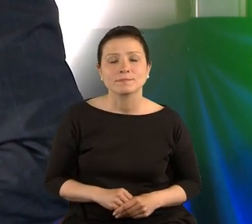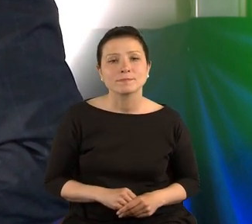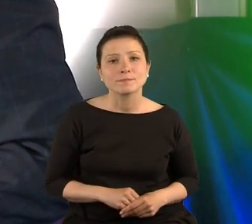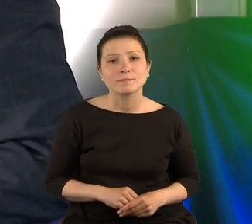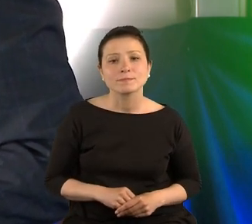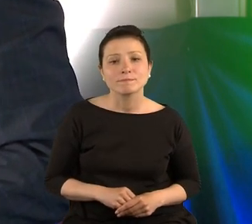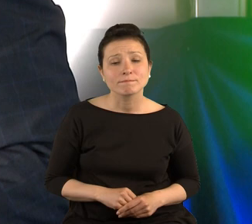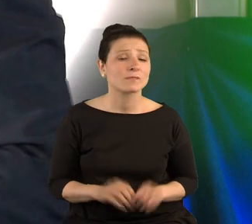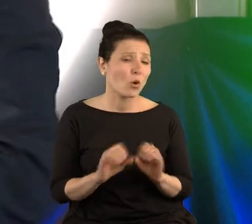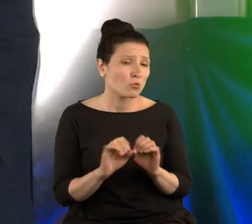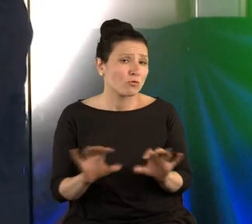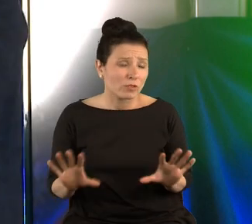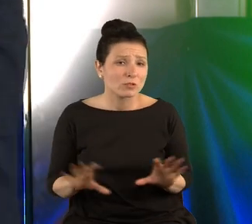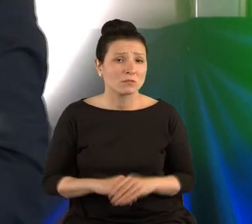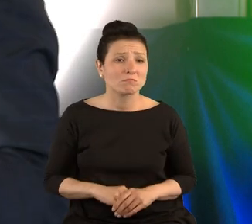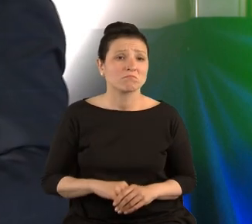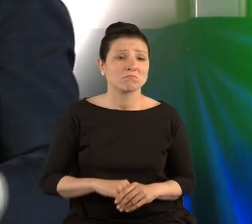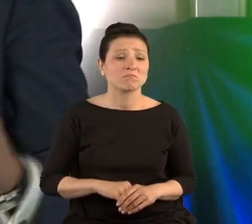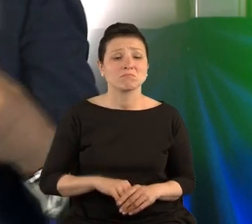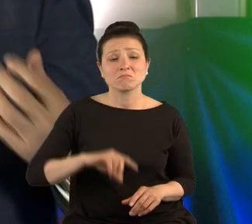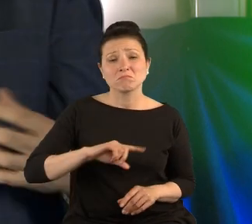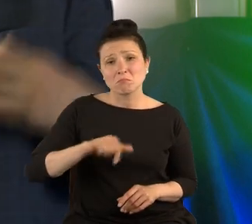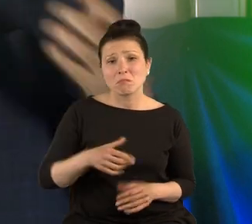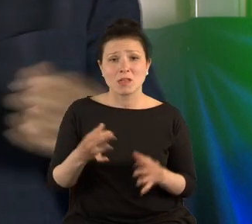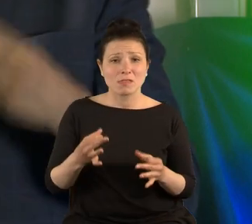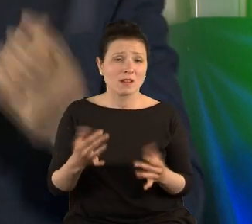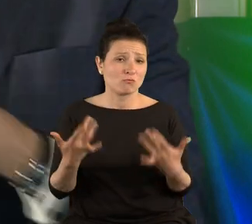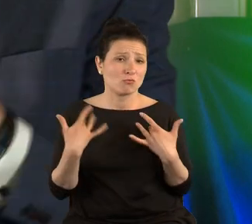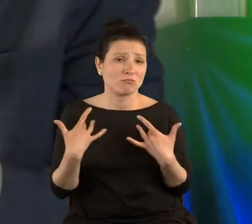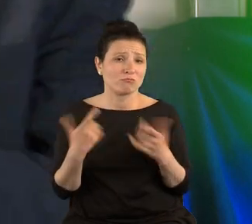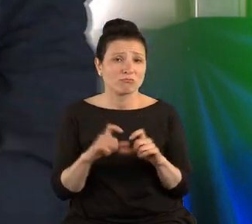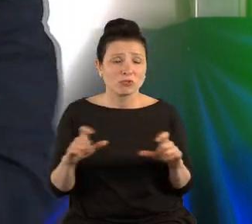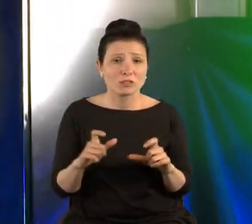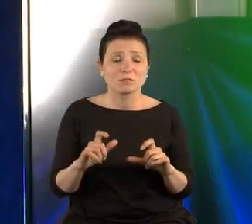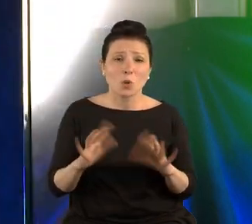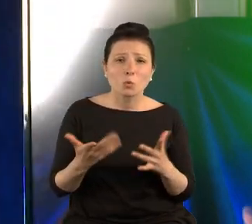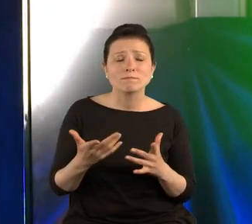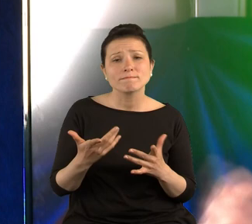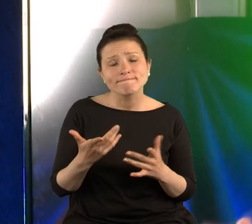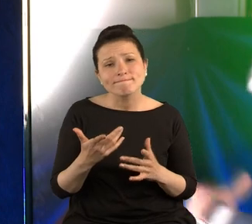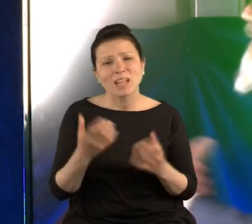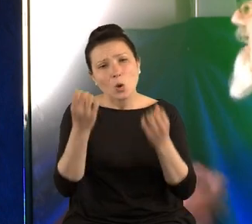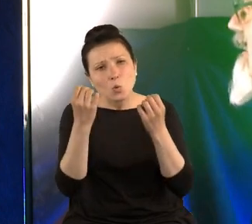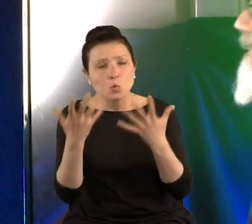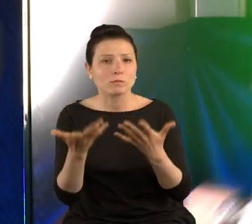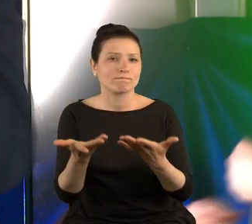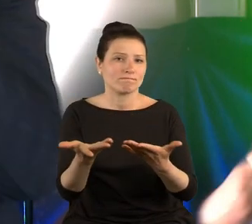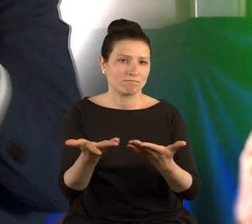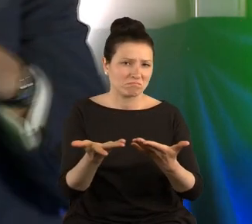oczywiście dożyliśmy takich czasów, kiedy tak zwana kultura dostarcza nam